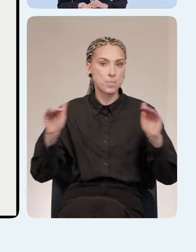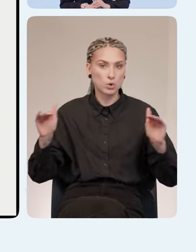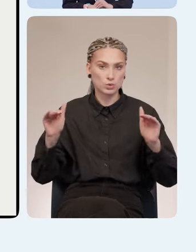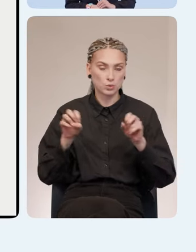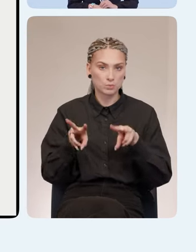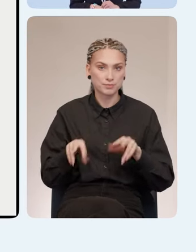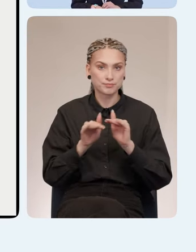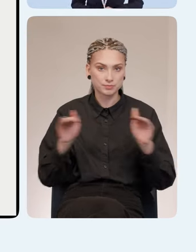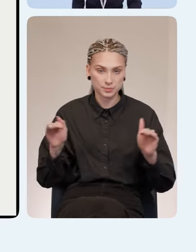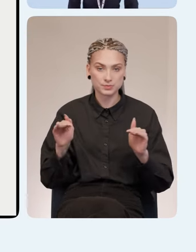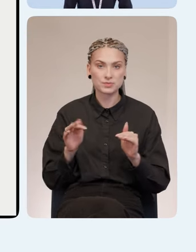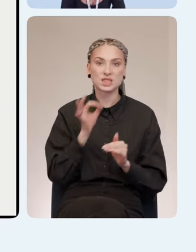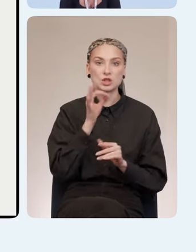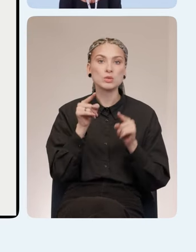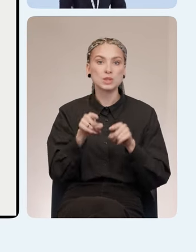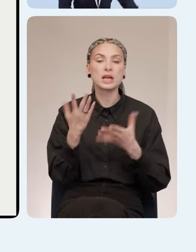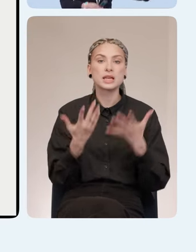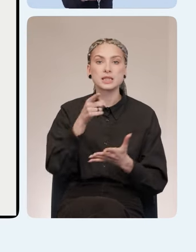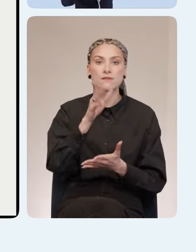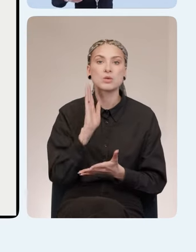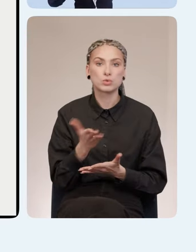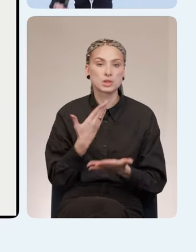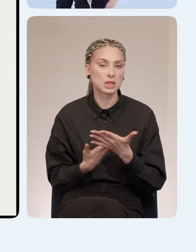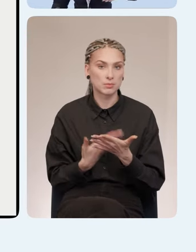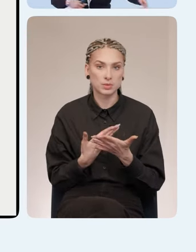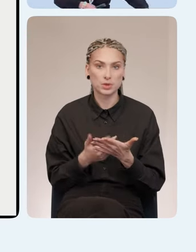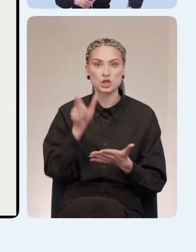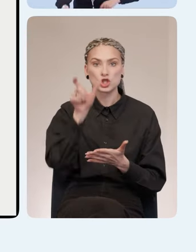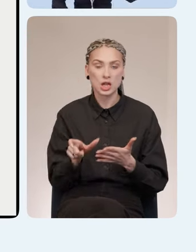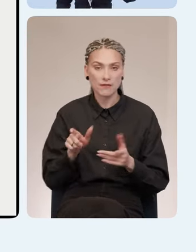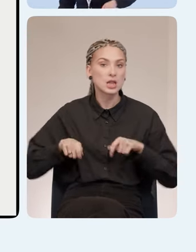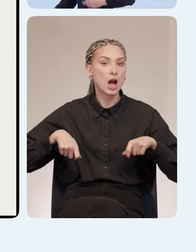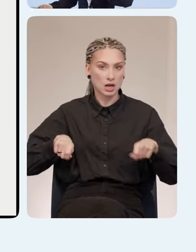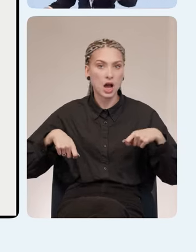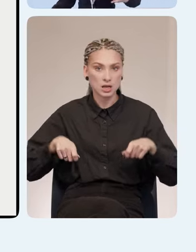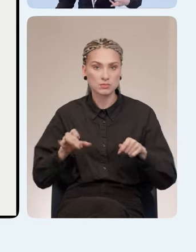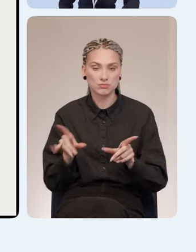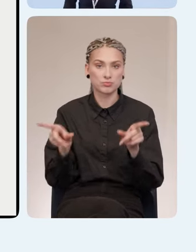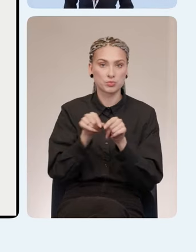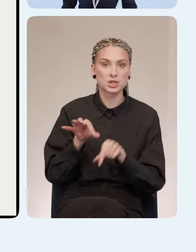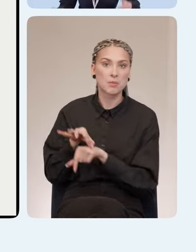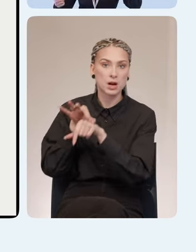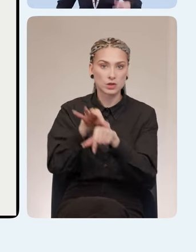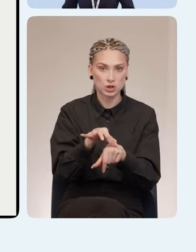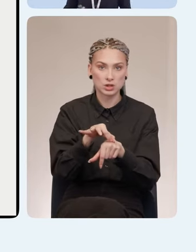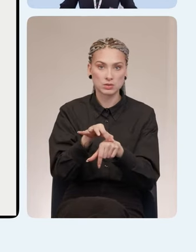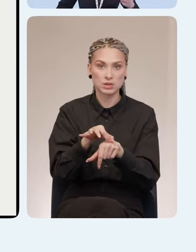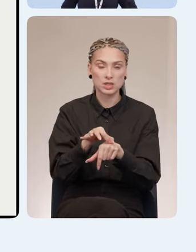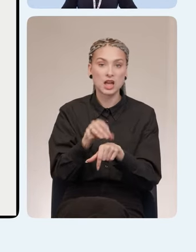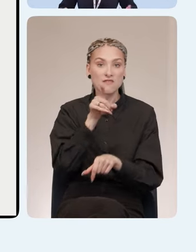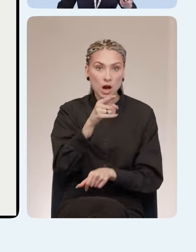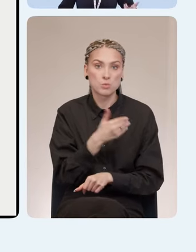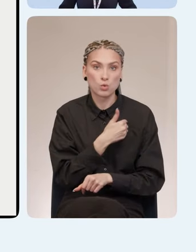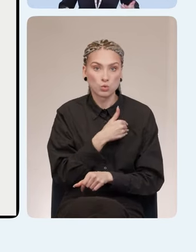Скажем так, во-первых, если вы будете, ну, например, человек на инвалидной коляске и пришел сопровождающим, и вам же